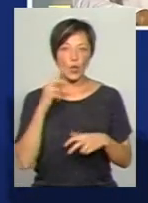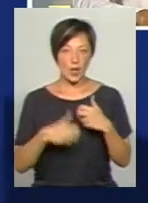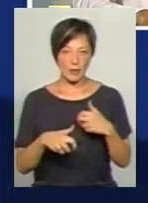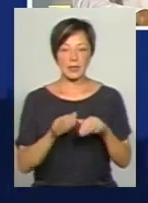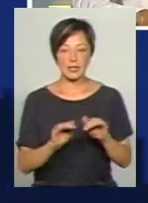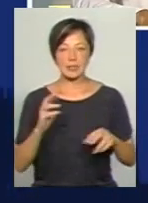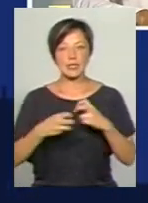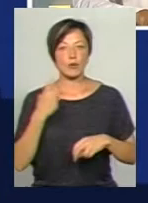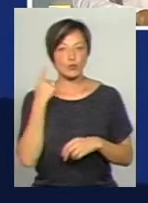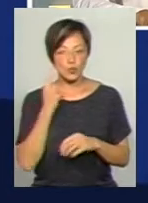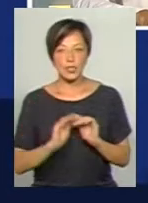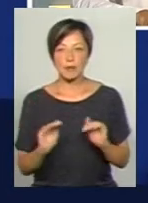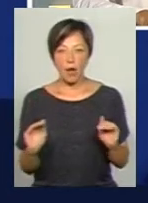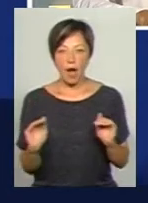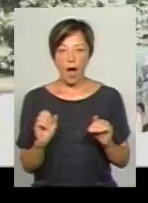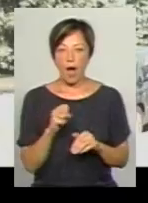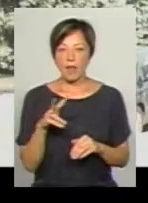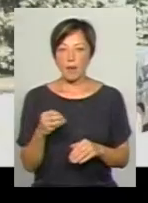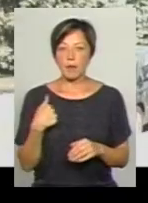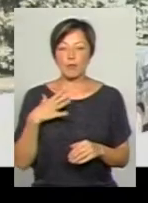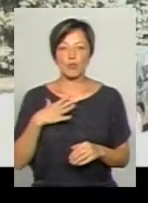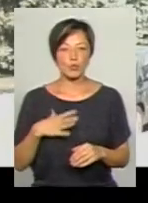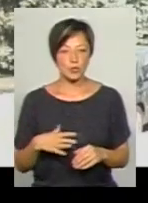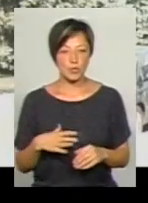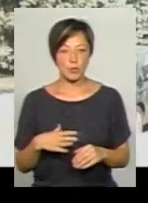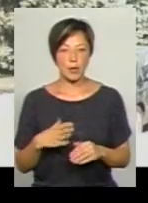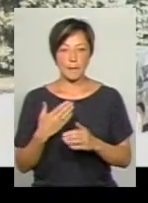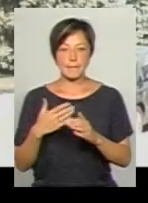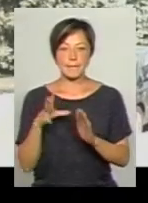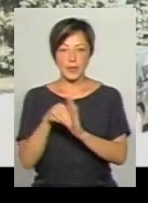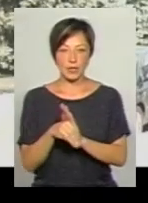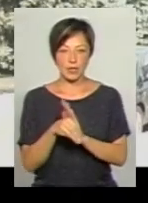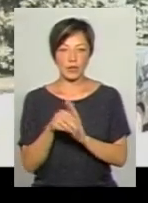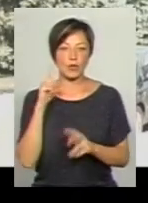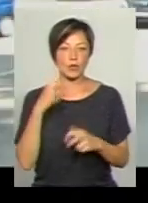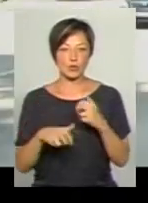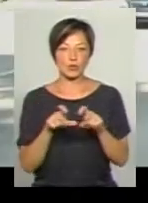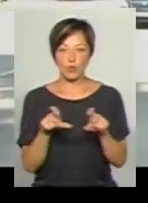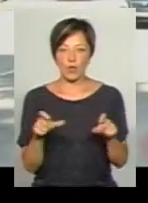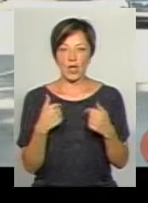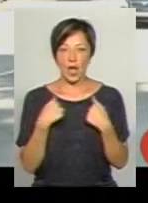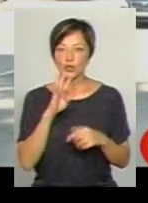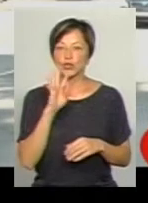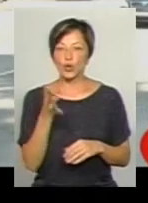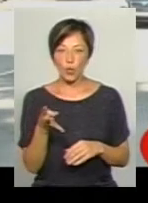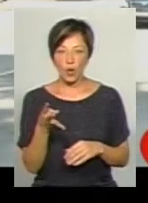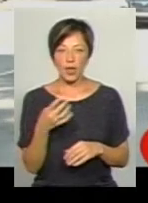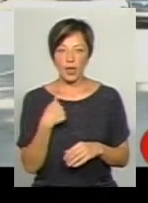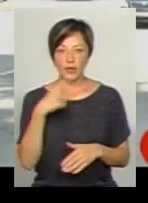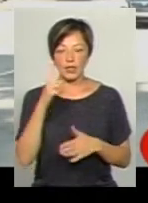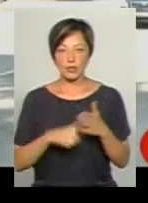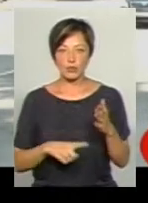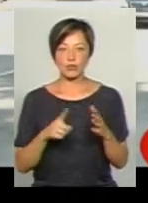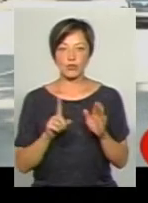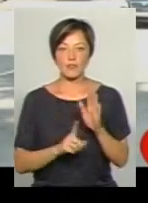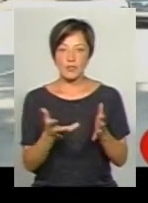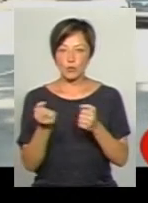дітьми, слабочуючими дітьми, але ми мусимо піти в глуху школу. Я чотири роки, я надіялася,